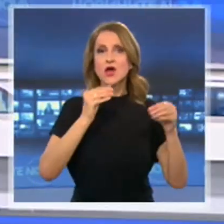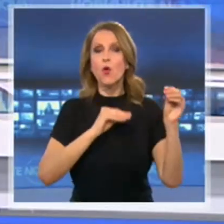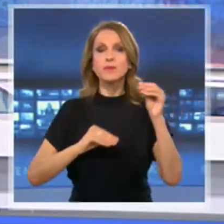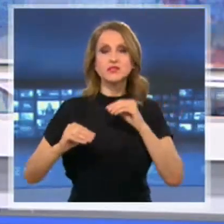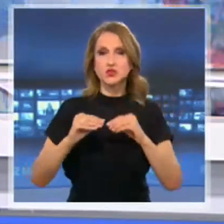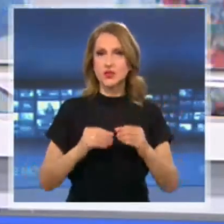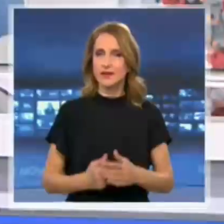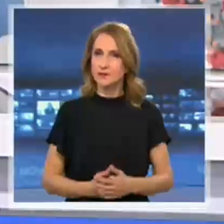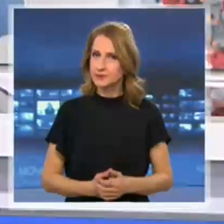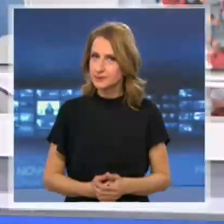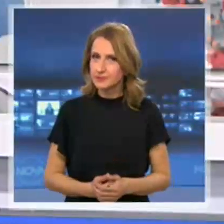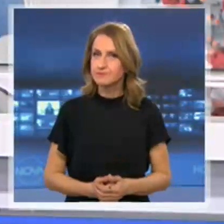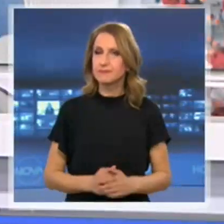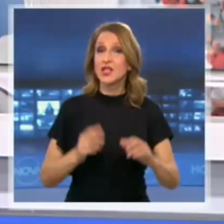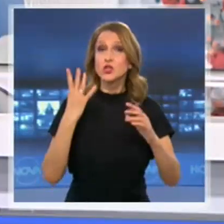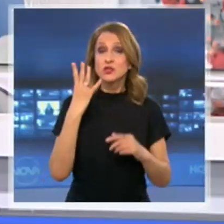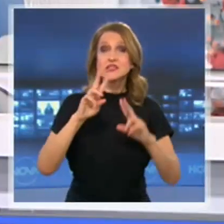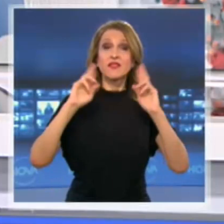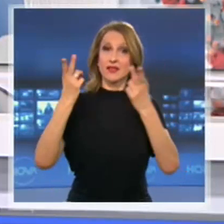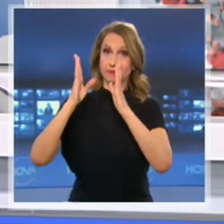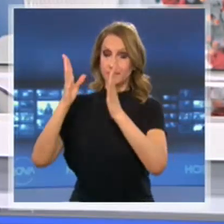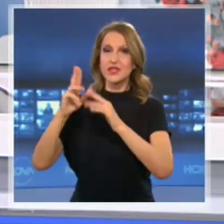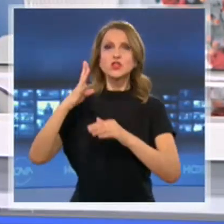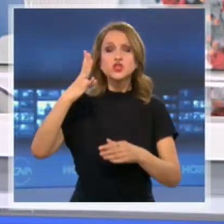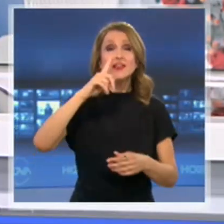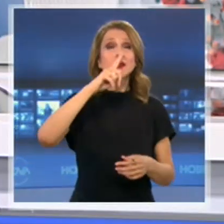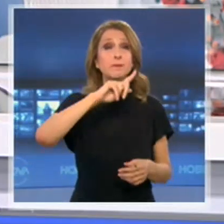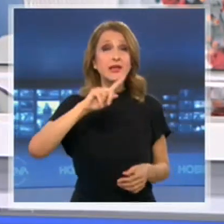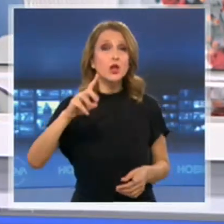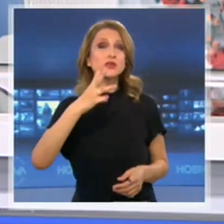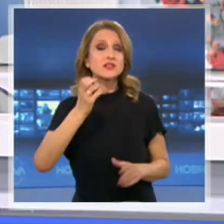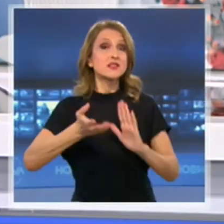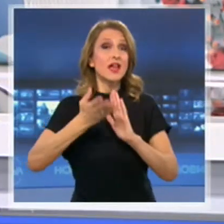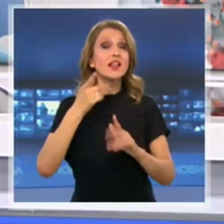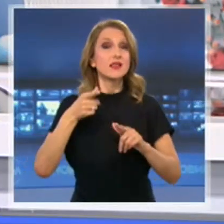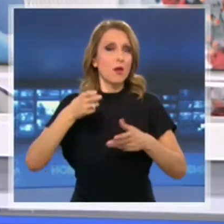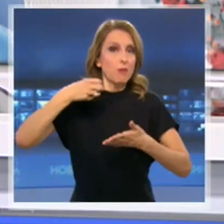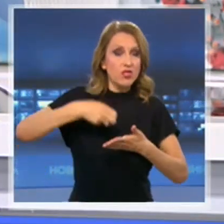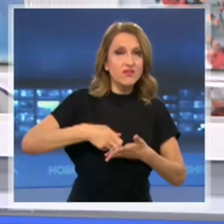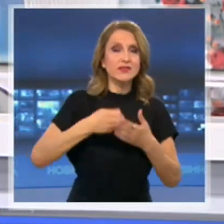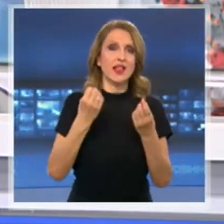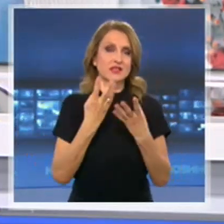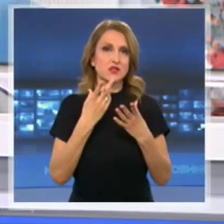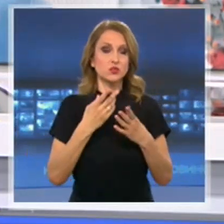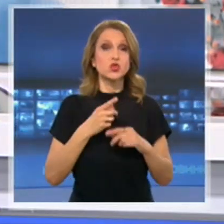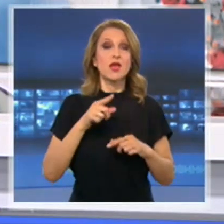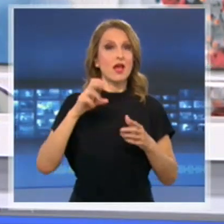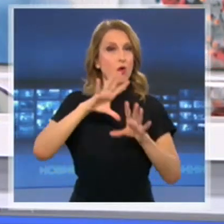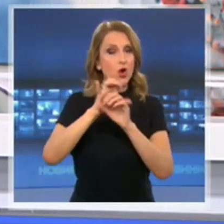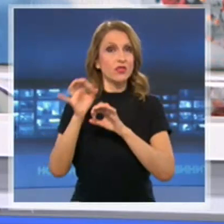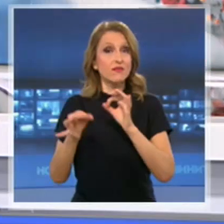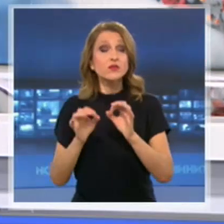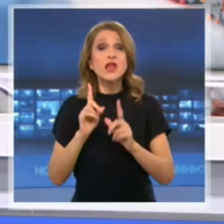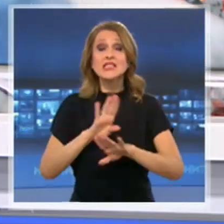От света 4 милиона и 380 хиляди толкова вече са потвърдените случаи на коронавирус, а смъртите случаи са близо от 300